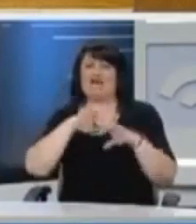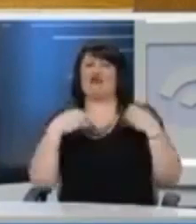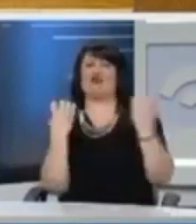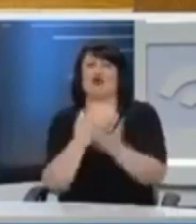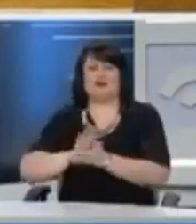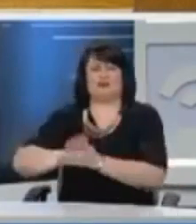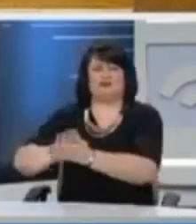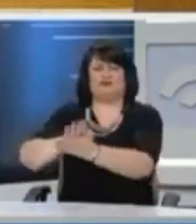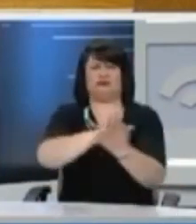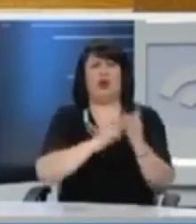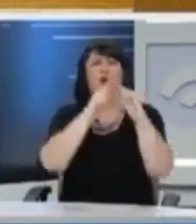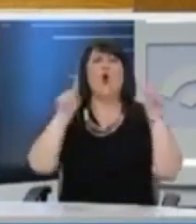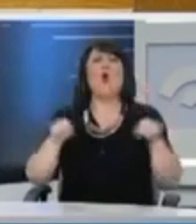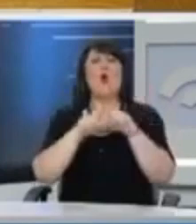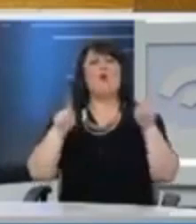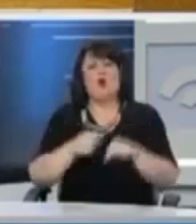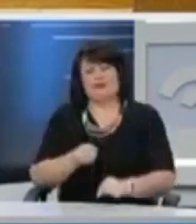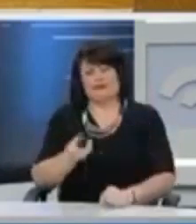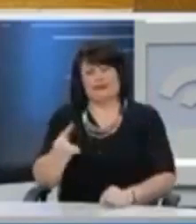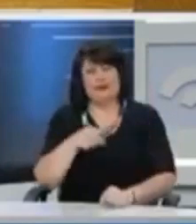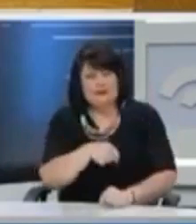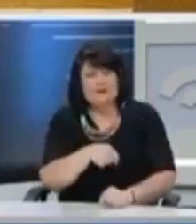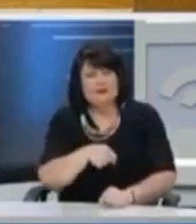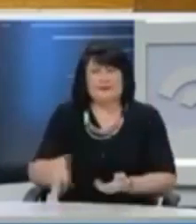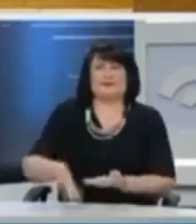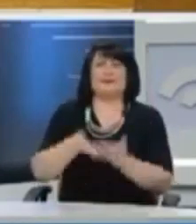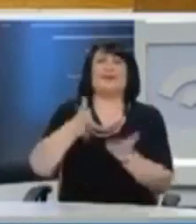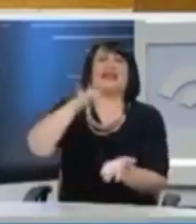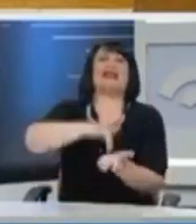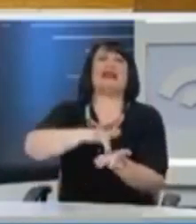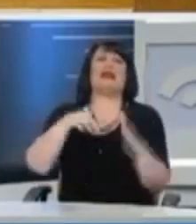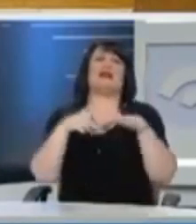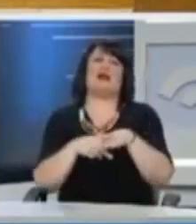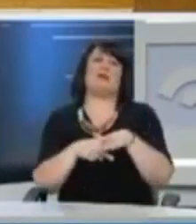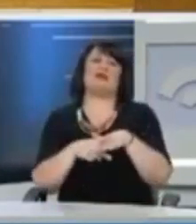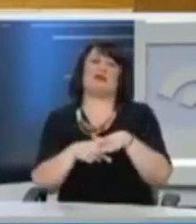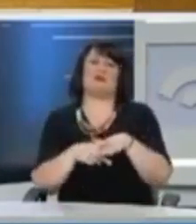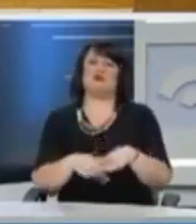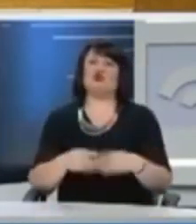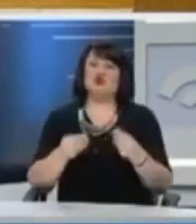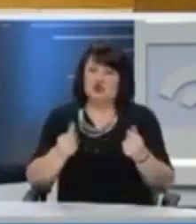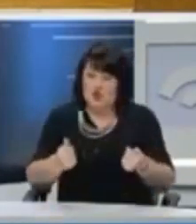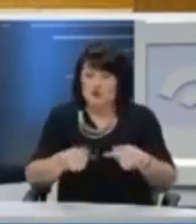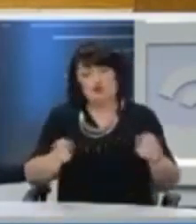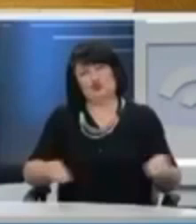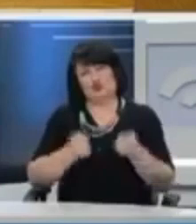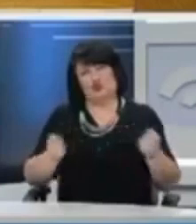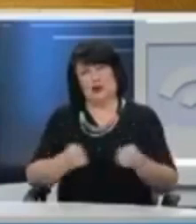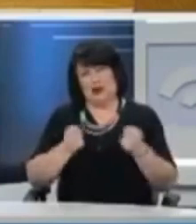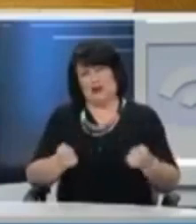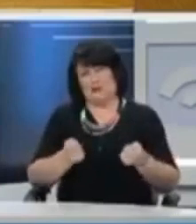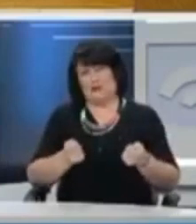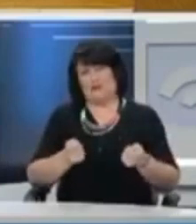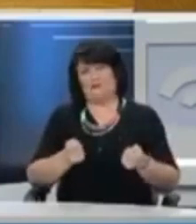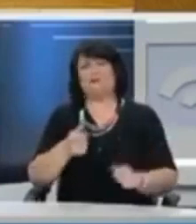και για την Ευρωπαϊκή Ένωση γενικότερα που να υποστηρίζονται από την Κεντρική Τράπεζα όπως κάνει έτσι κι αλλιώς αλλά σε πολύ μεγαλύτερο